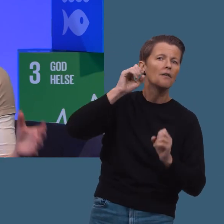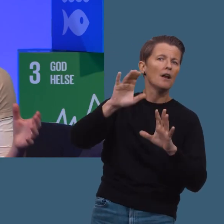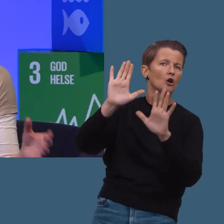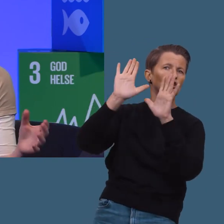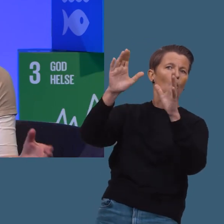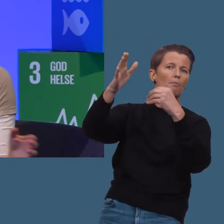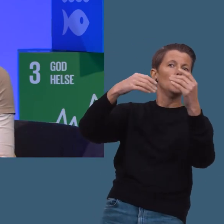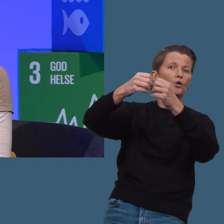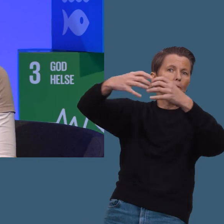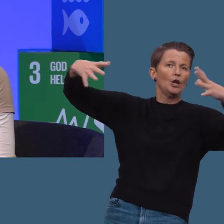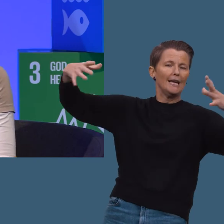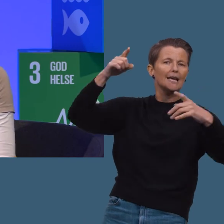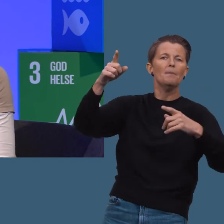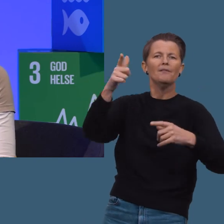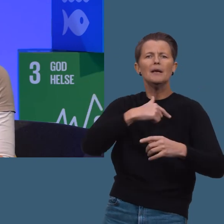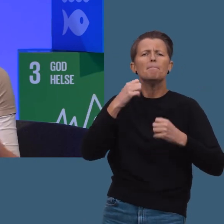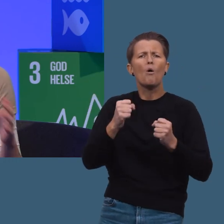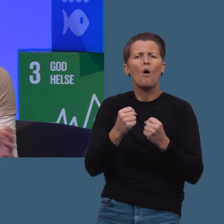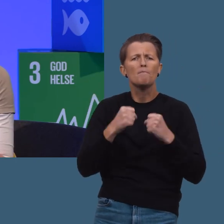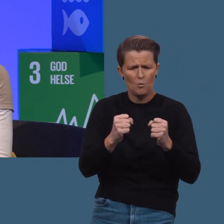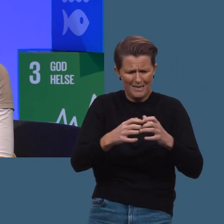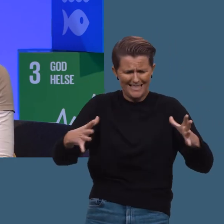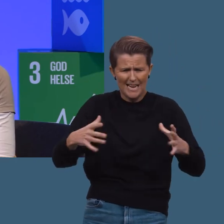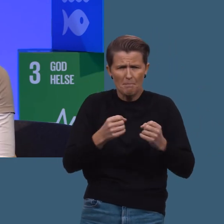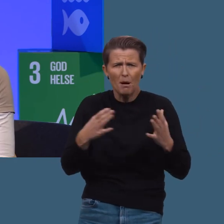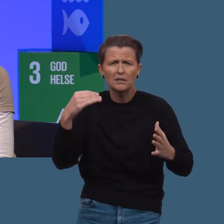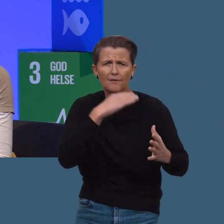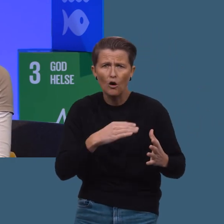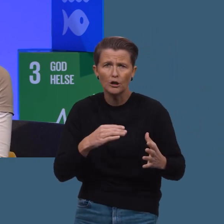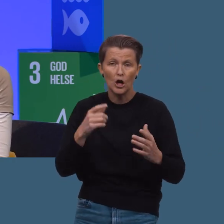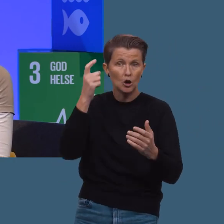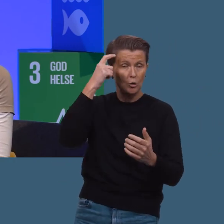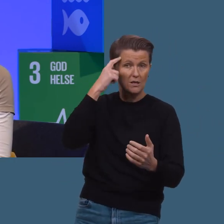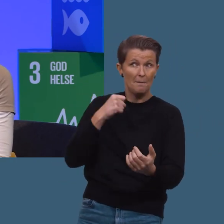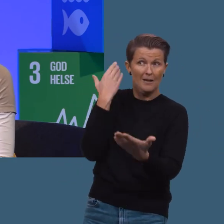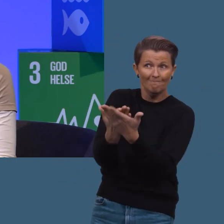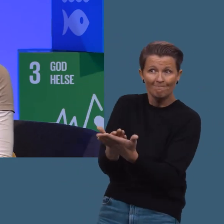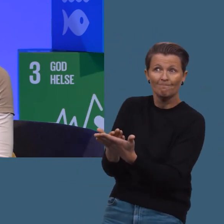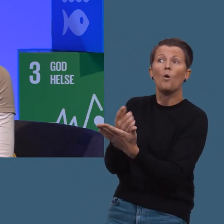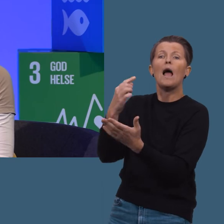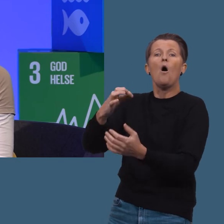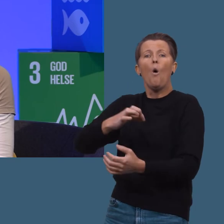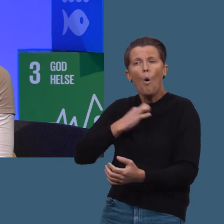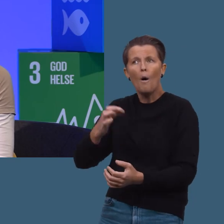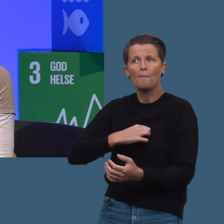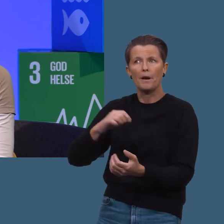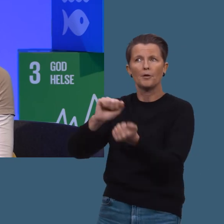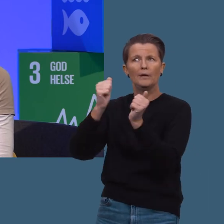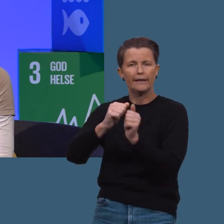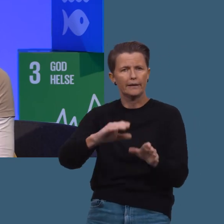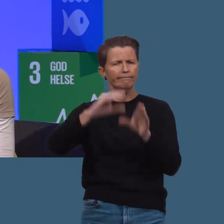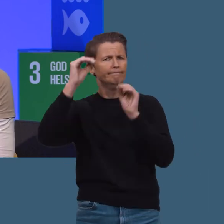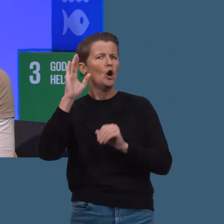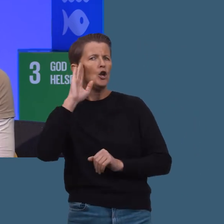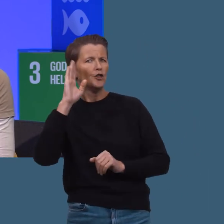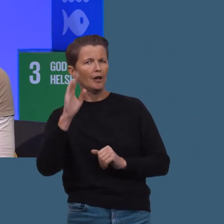enda klare å stoppe. Men da må vi mobilisere masse folk, si tydelig fra, legge kunnskapen på bordet, og så håper jeg at politikerne snart